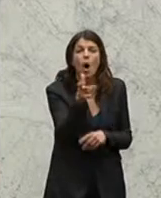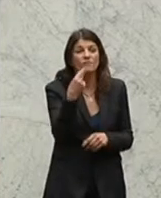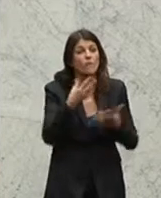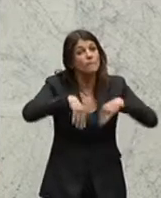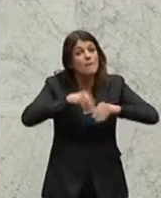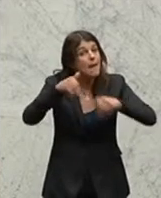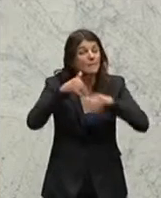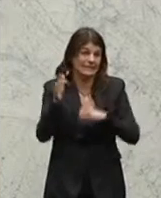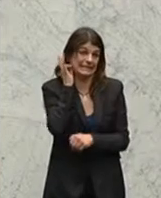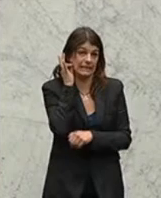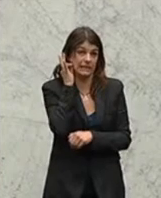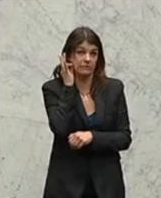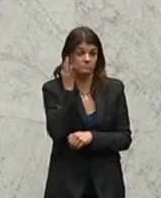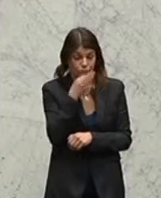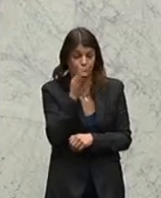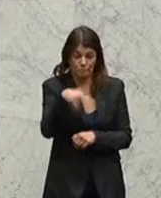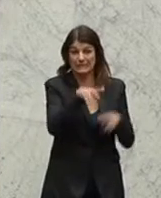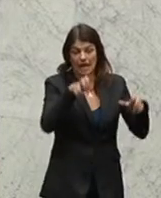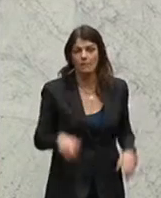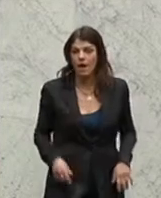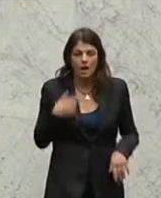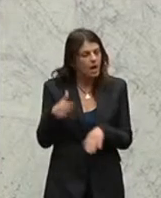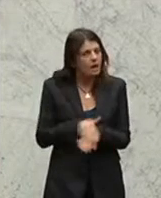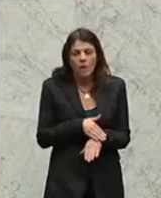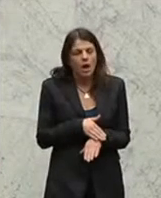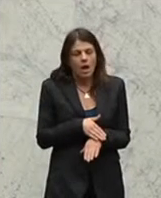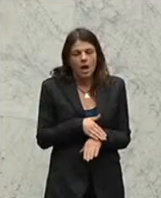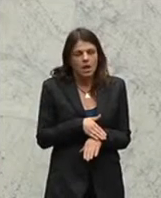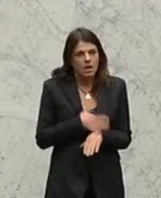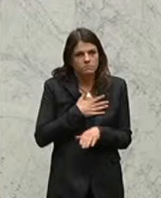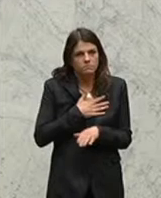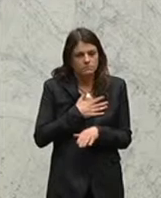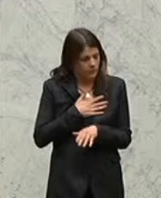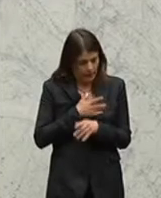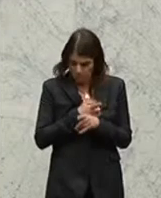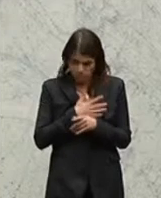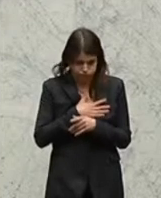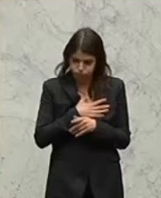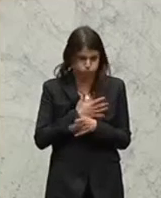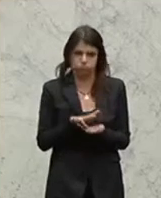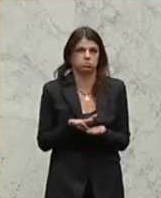Familienministerin dazu zu hören, finde ich tatsächlich sehr bemerkenswert.